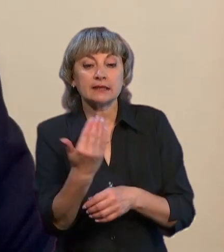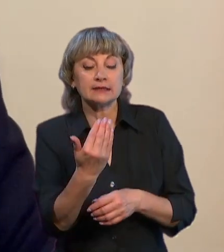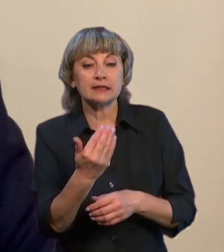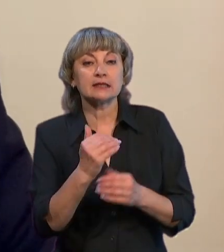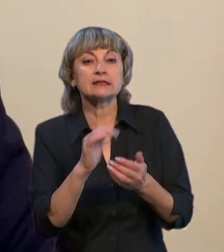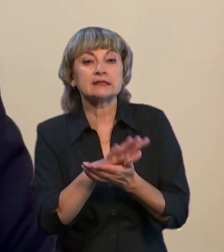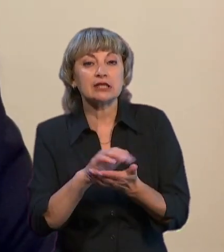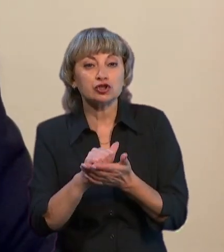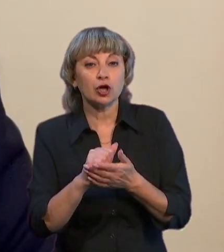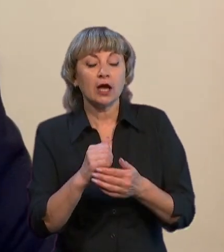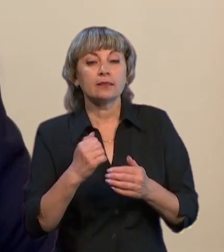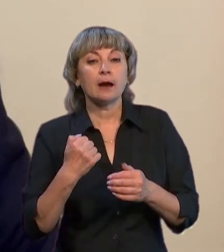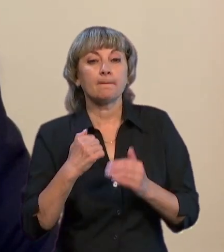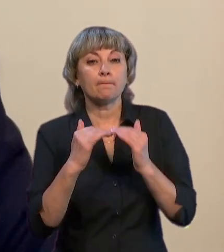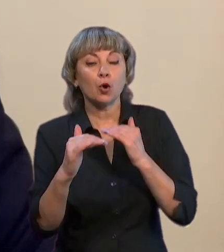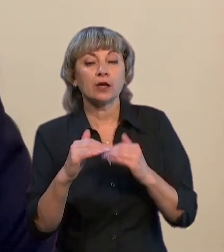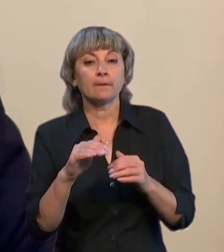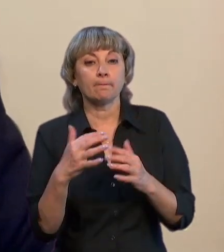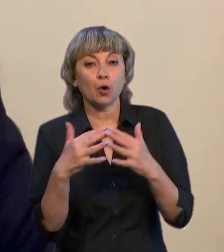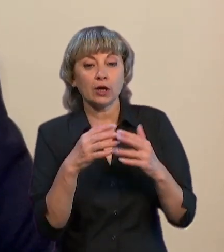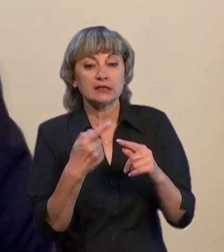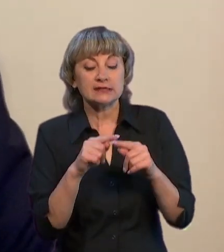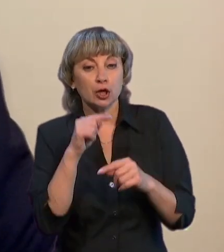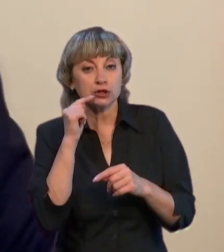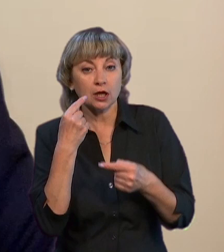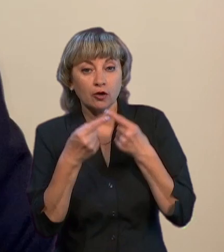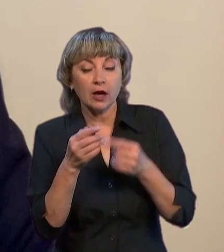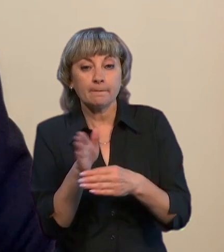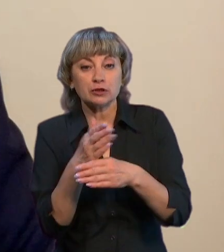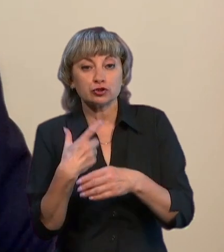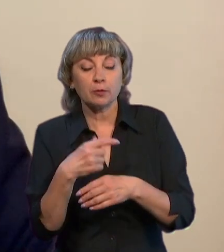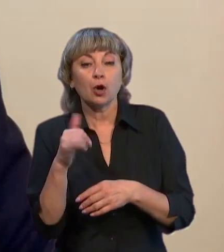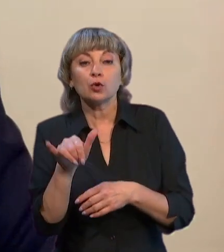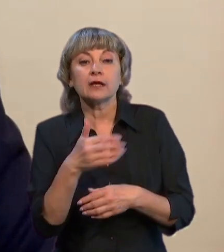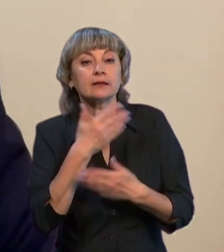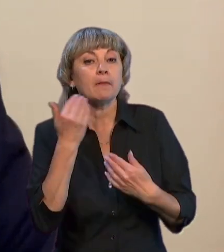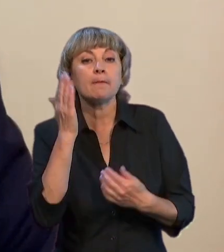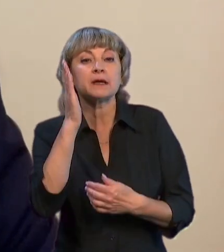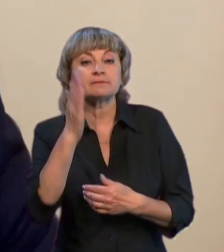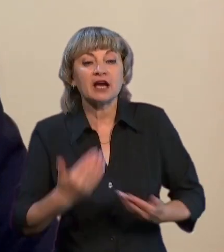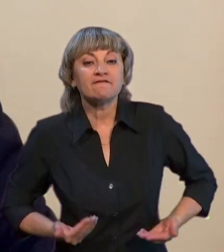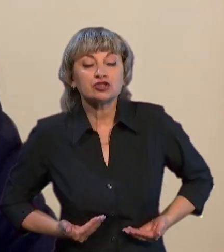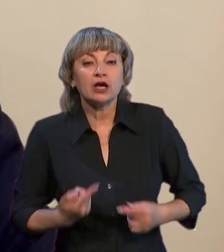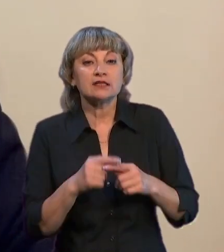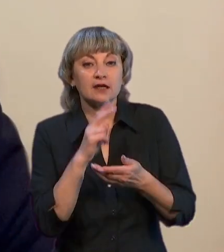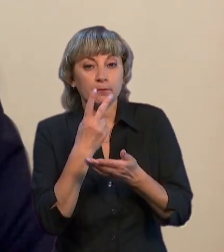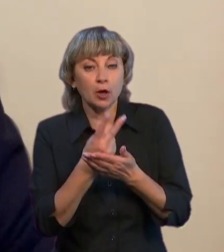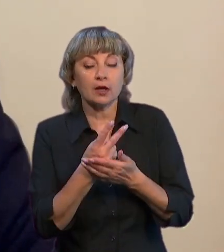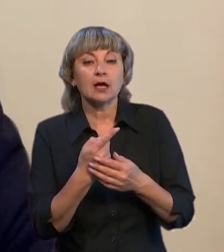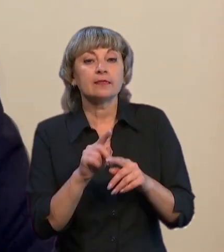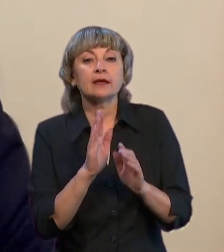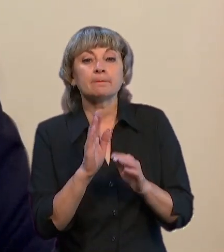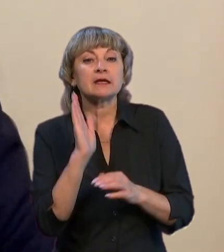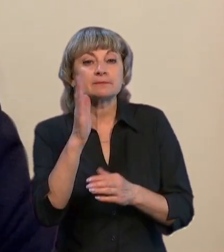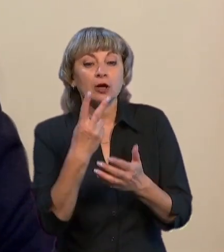полі боя, це вже росіяни, говорять між собою. І зрозуміло, що у них перспектив нема там вижити. А це вказує і не тільки на перспективу пророжа,